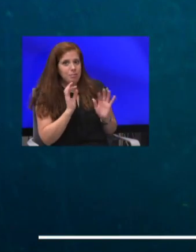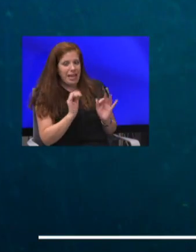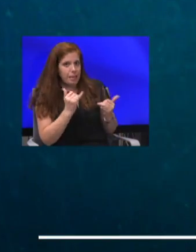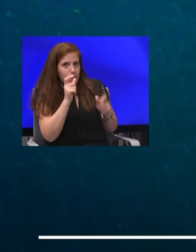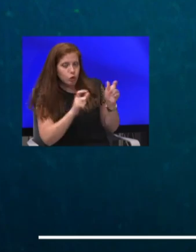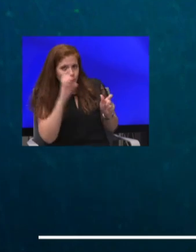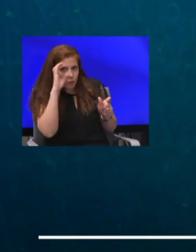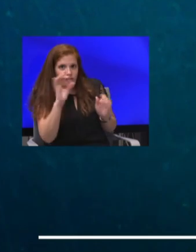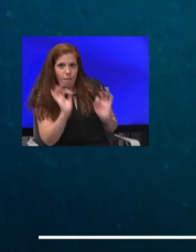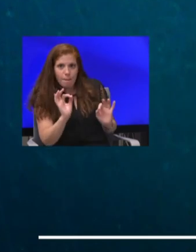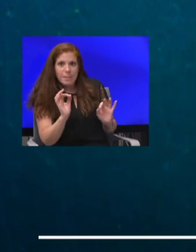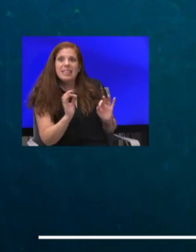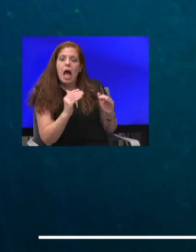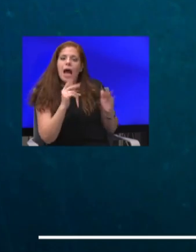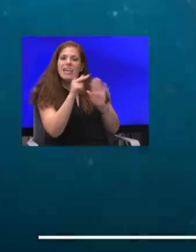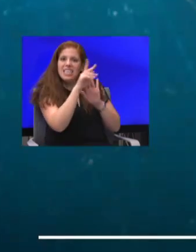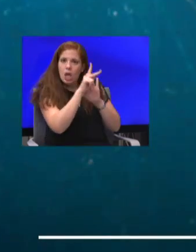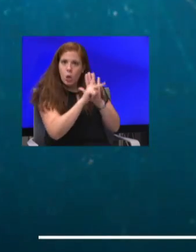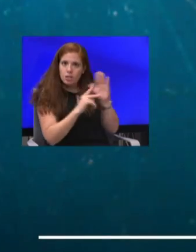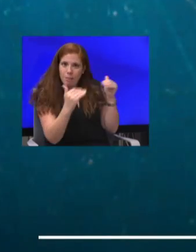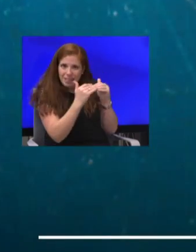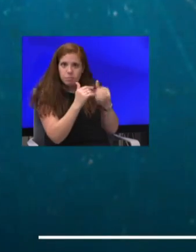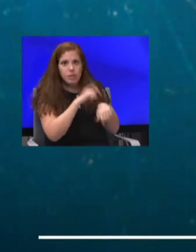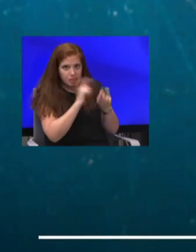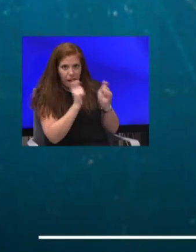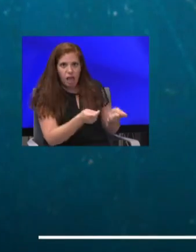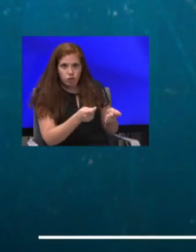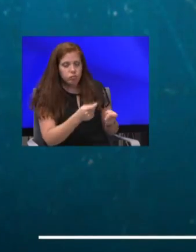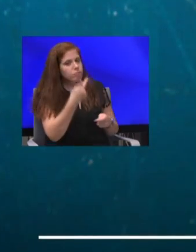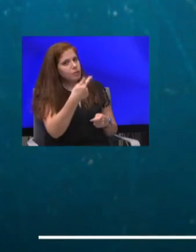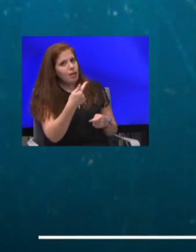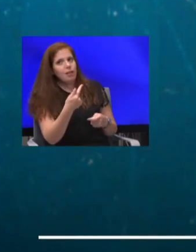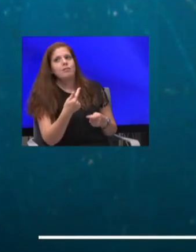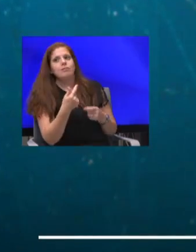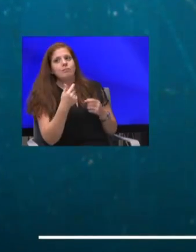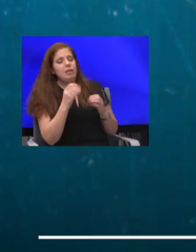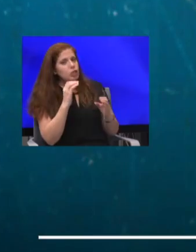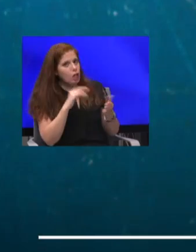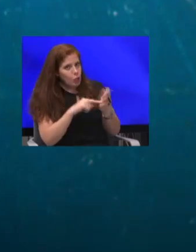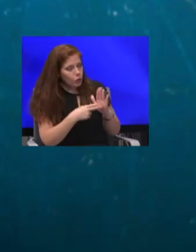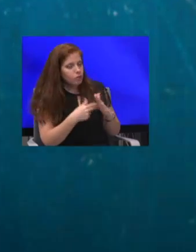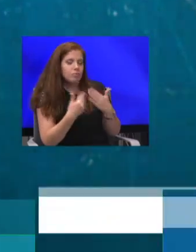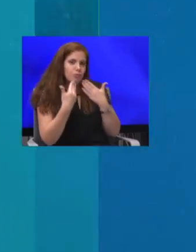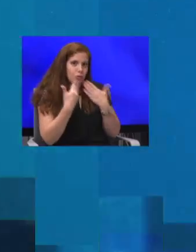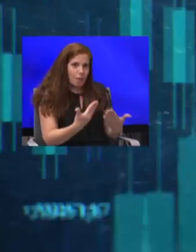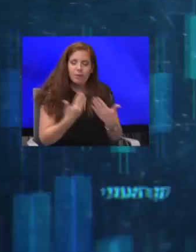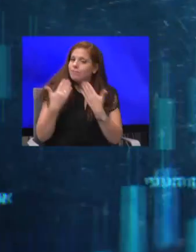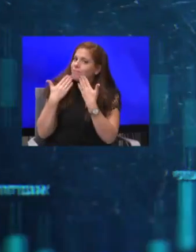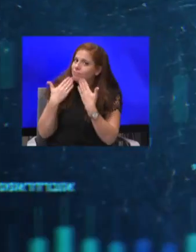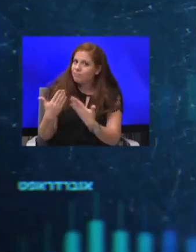על הקריטריון הזה, זה הזמן להגיש. זה הזמן להגיש. גילית אמיר, מגישת התוכנית, מגיע לכם ברשת בית. תודה רבה. תודה רבה, תודה